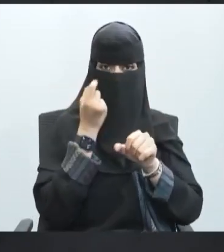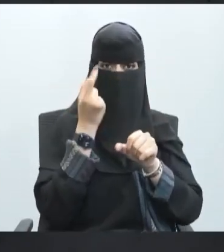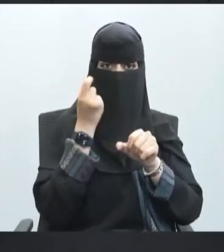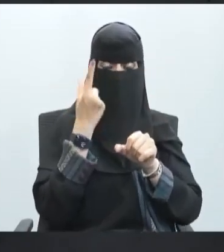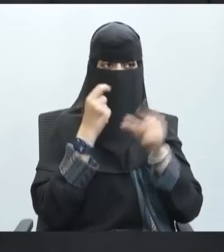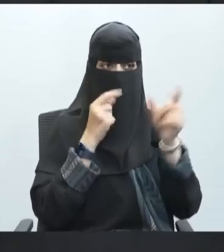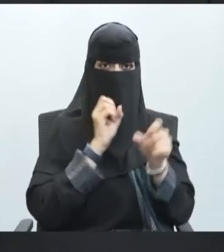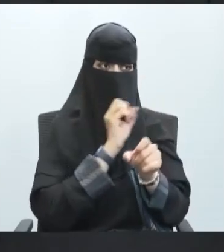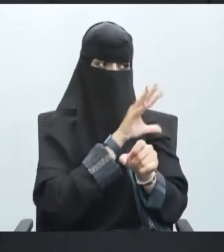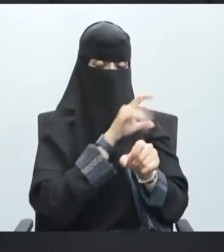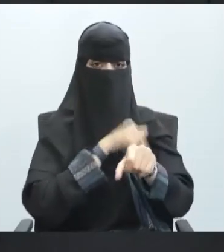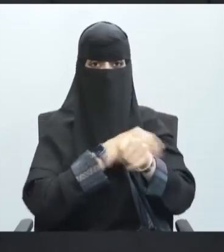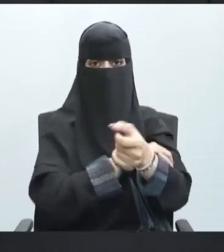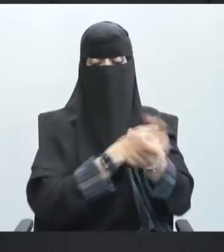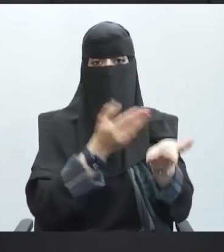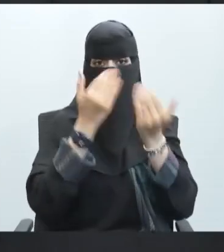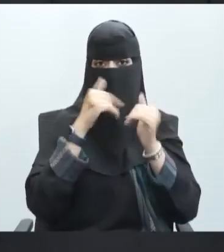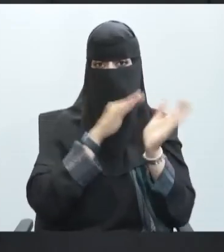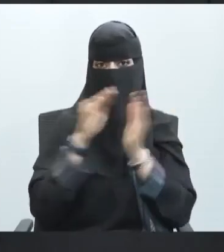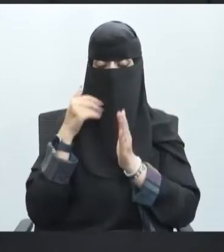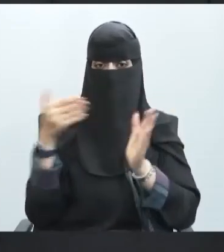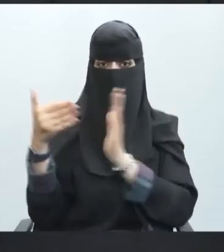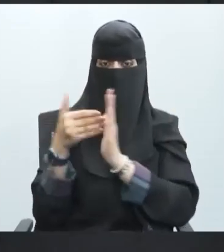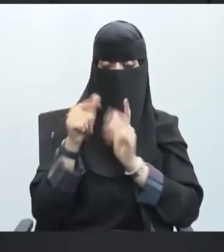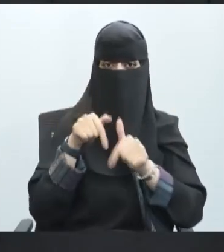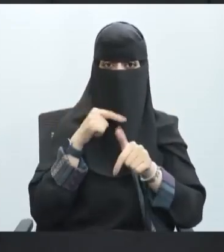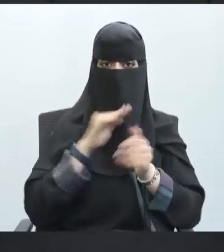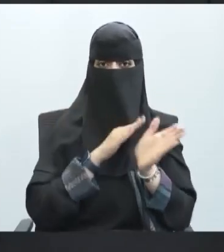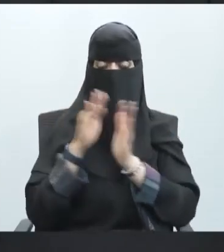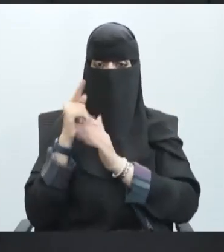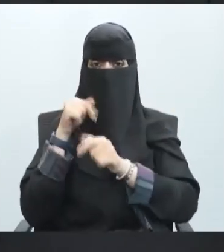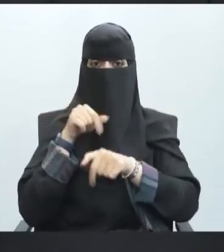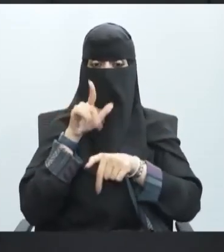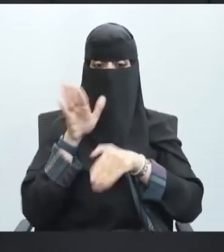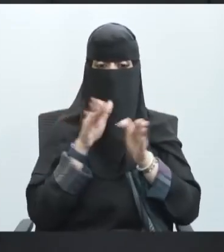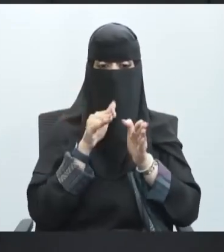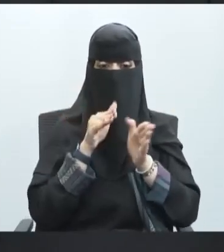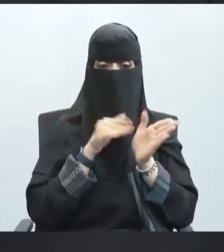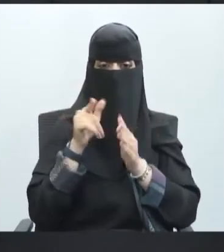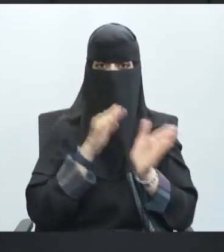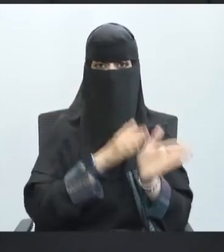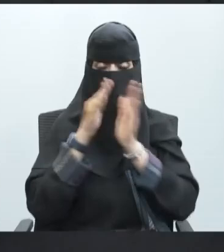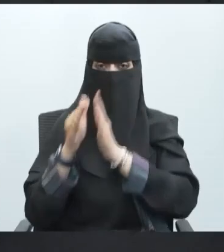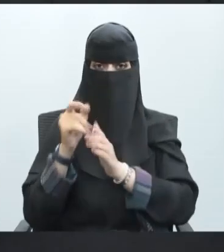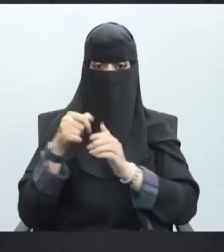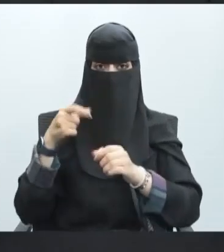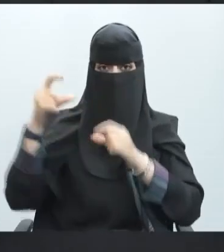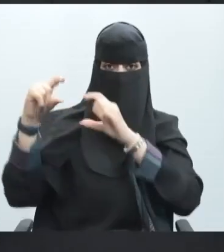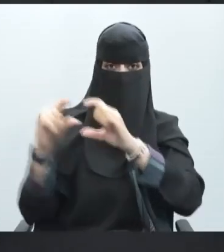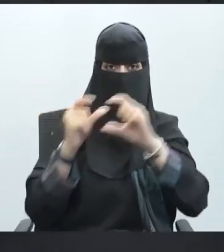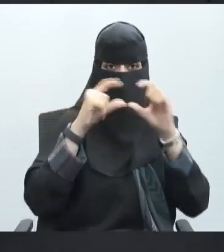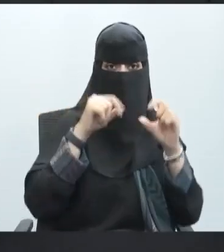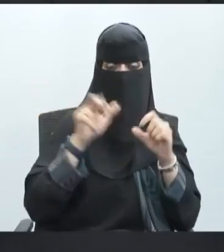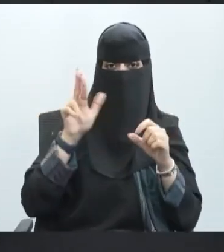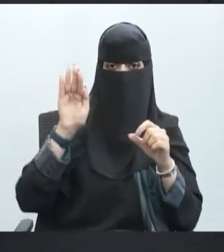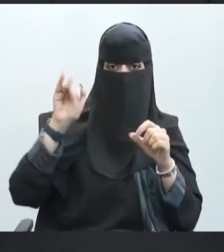العضلات أو الغدد انتهينا في درسنا الماضي بدرس نقل السيال العصبي أو عفوا رد الفعل